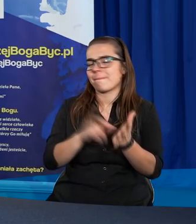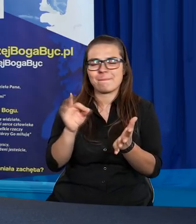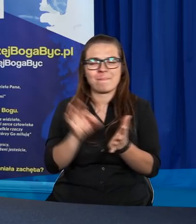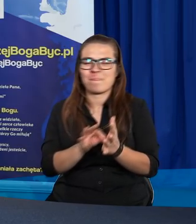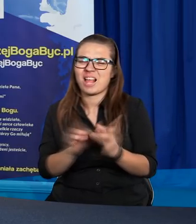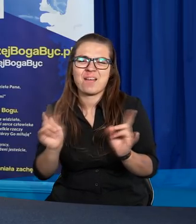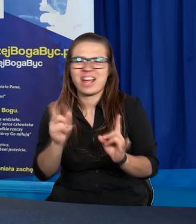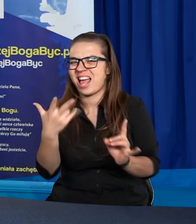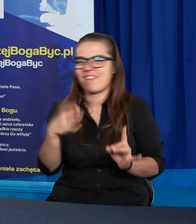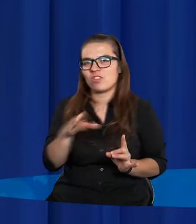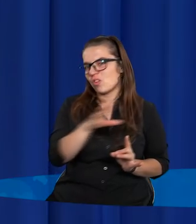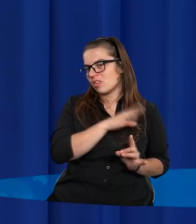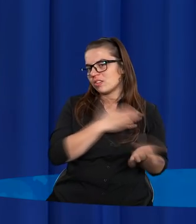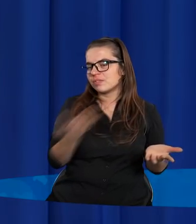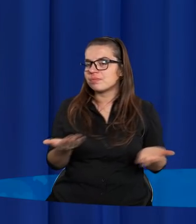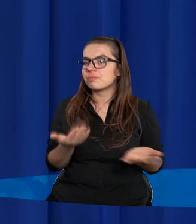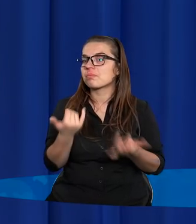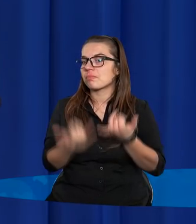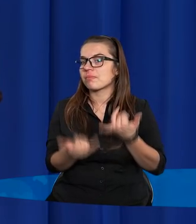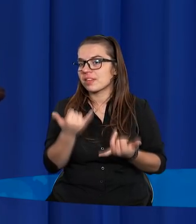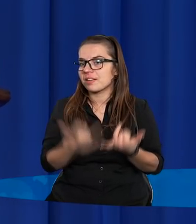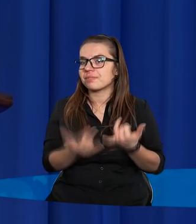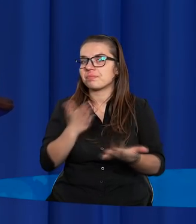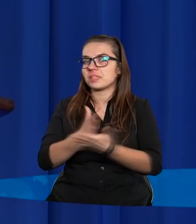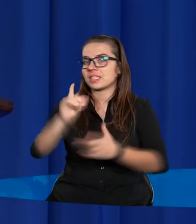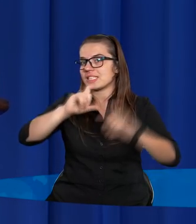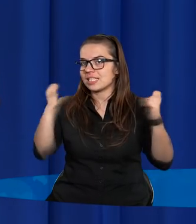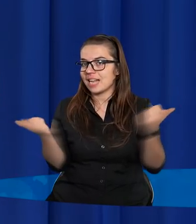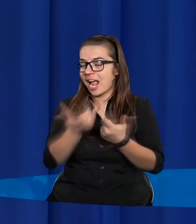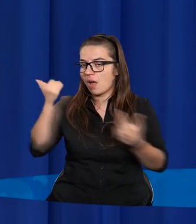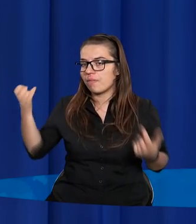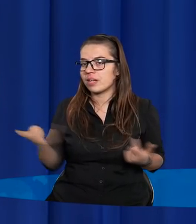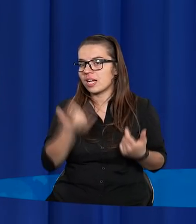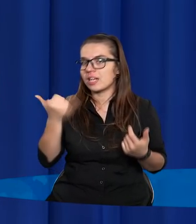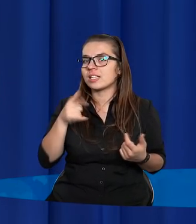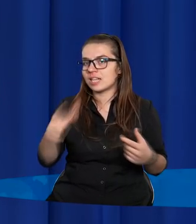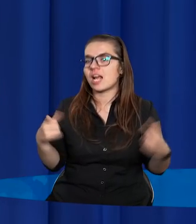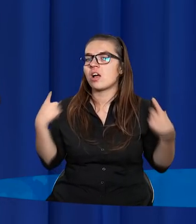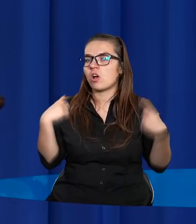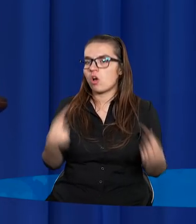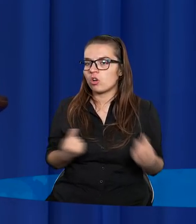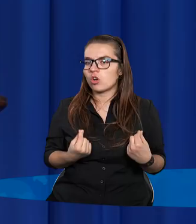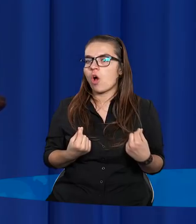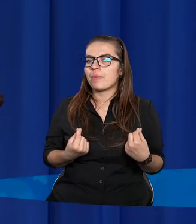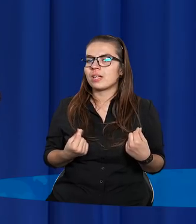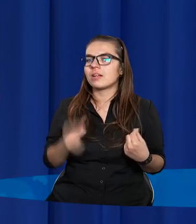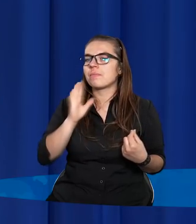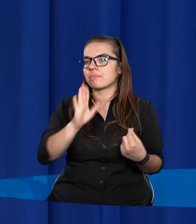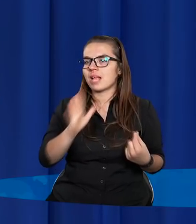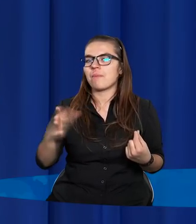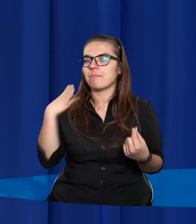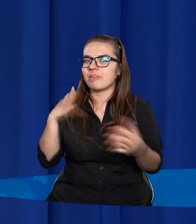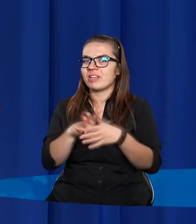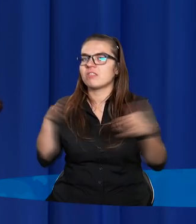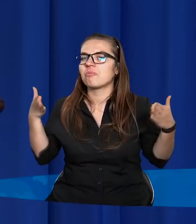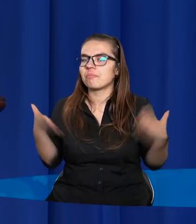nie umrzecie. Jeżeli przez całą wieczność te osoby miałyby być